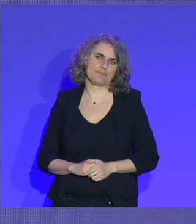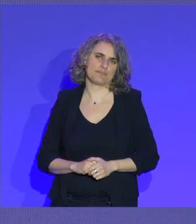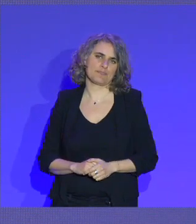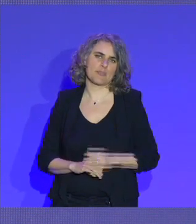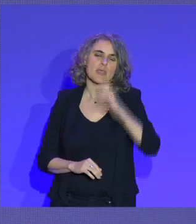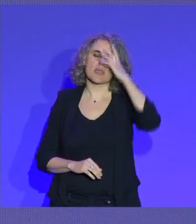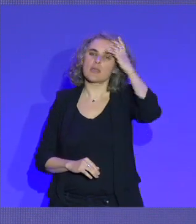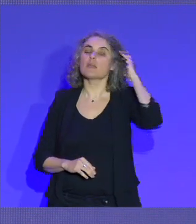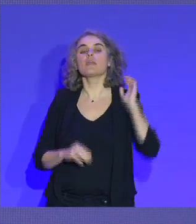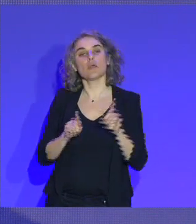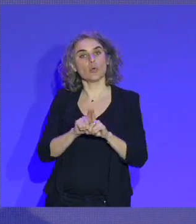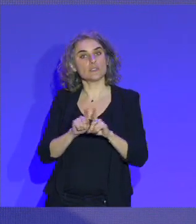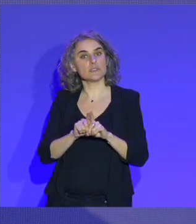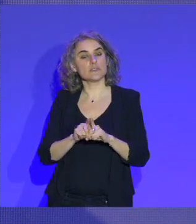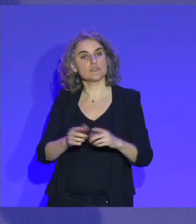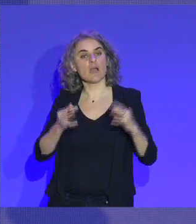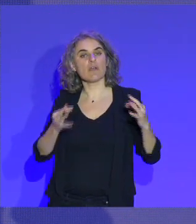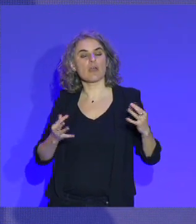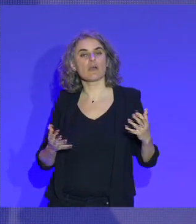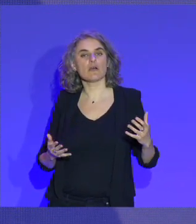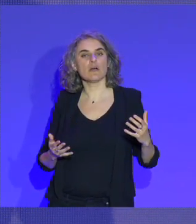réflexion autour de l'héritage.